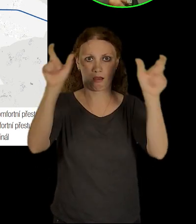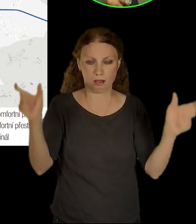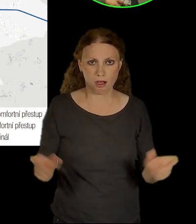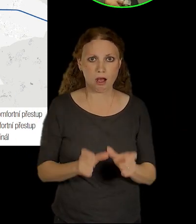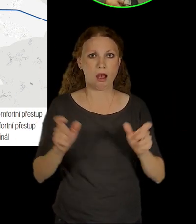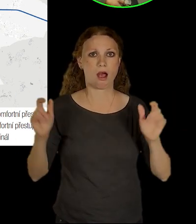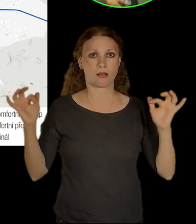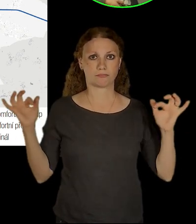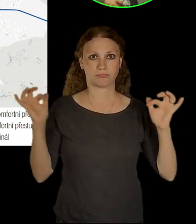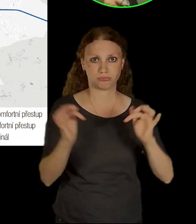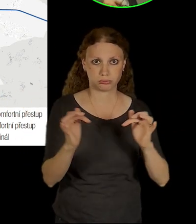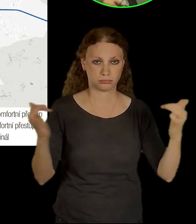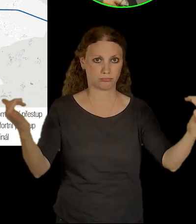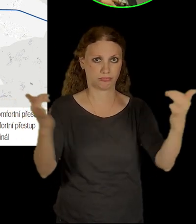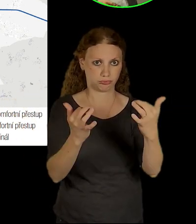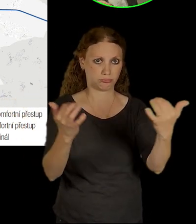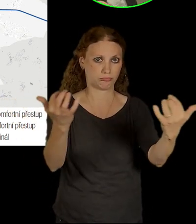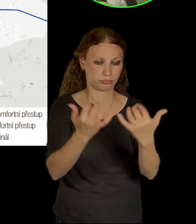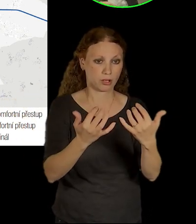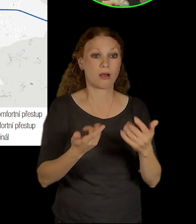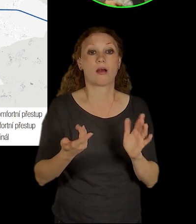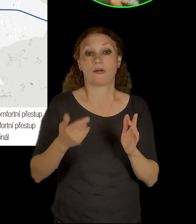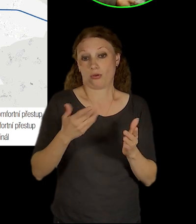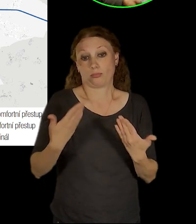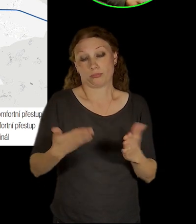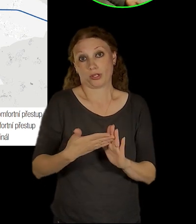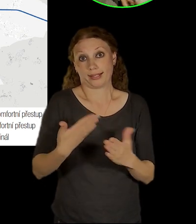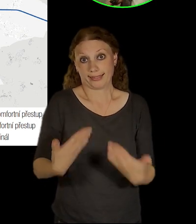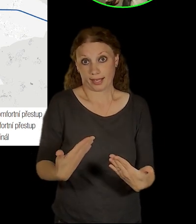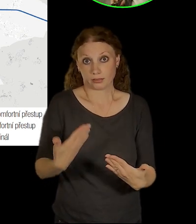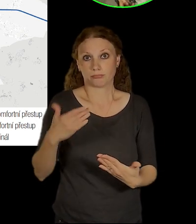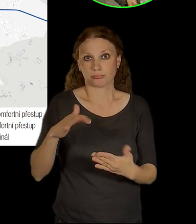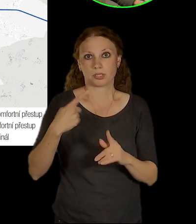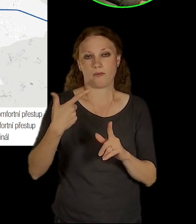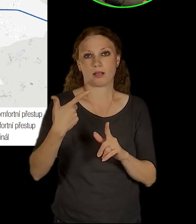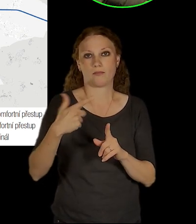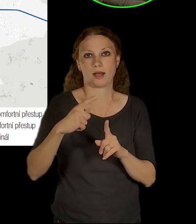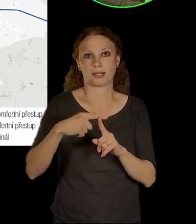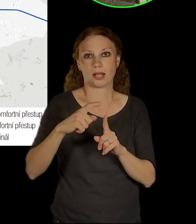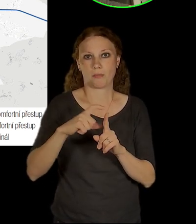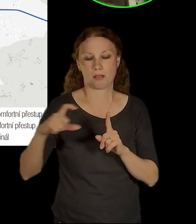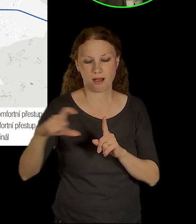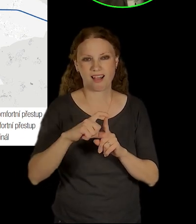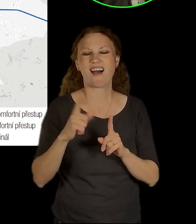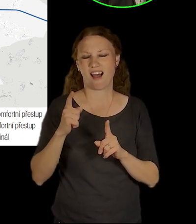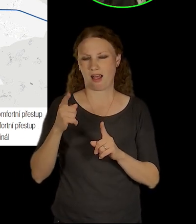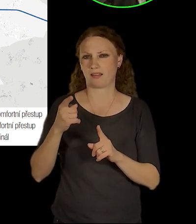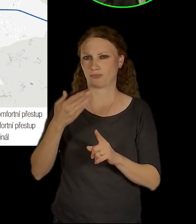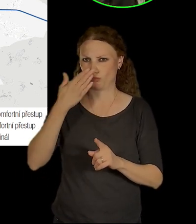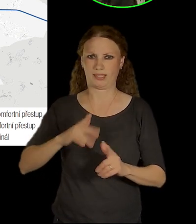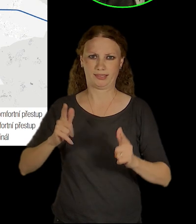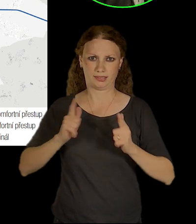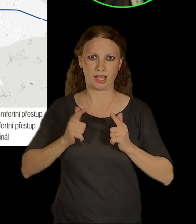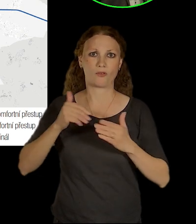právě úkoly dvou terminálů, které dneska už existují, ale jak bylo taky zmíněno, jsou v opravdu špatném stavu, to je